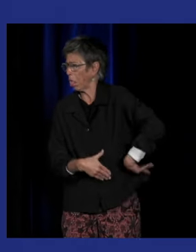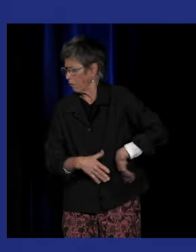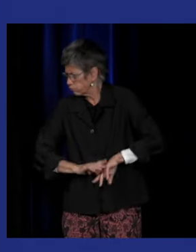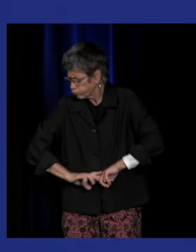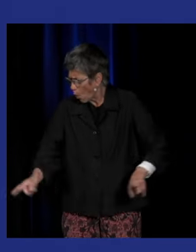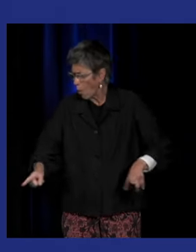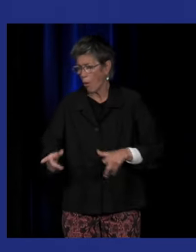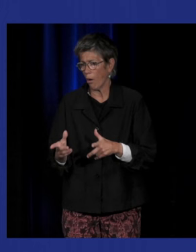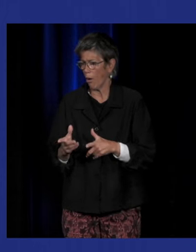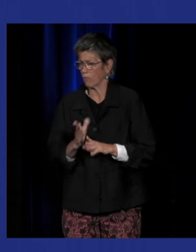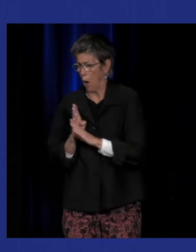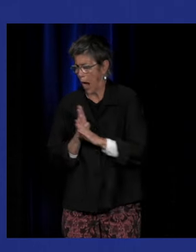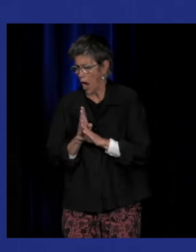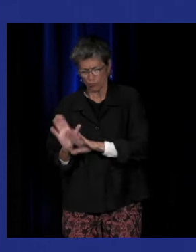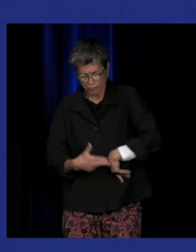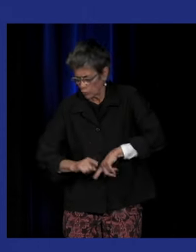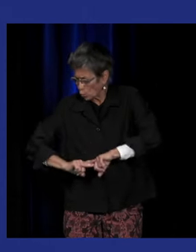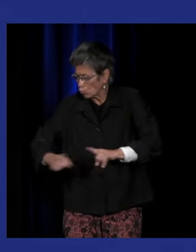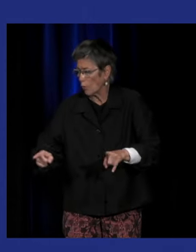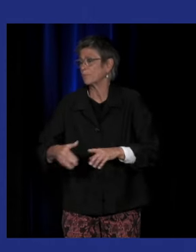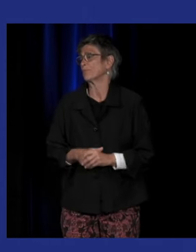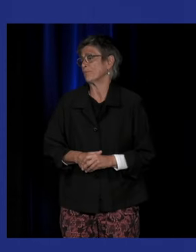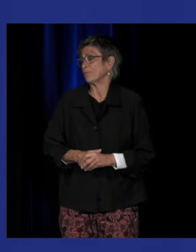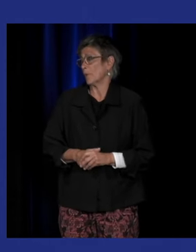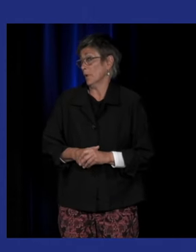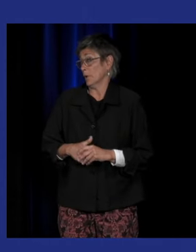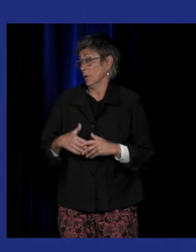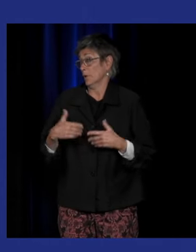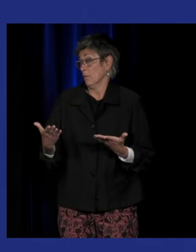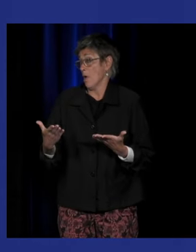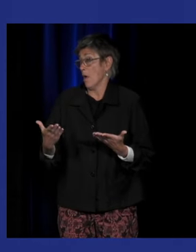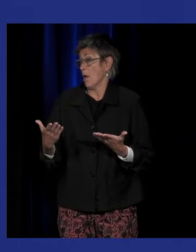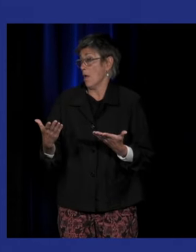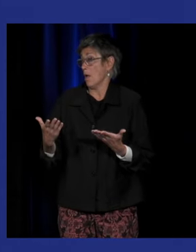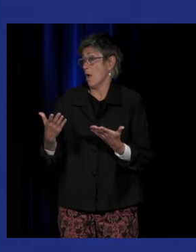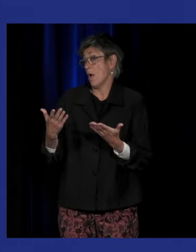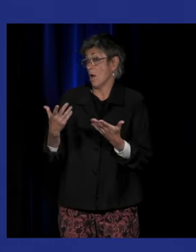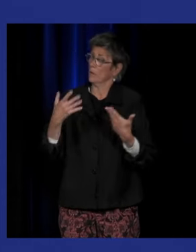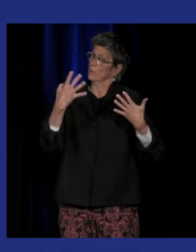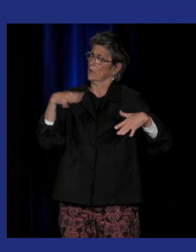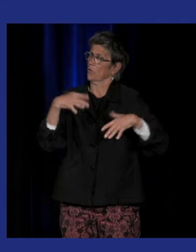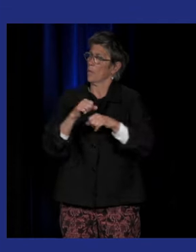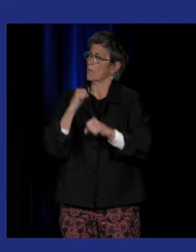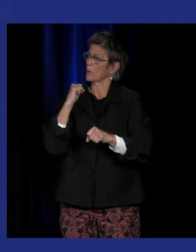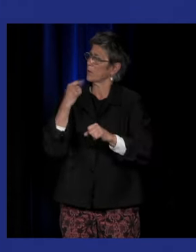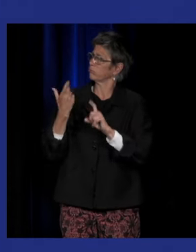pas à être cachée comme elle est jusqu'à présent cette gloire des sourds du 19e siècle et